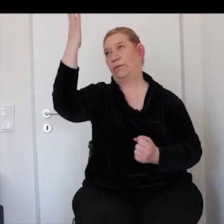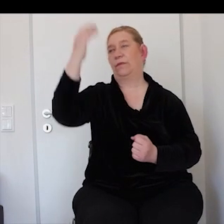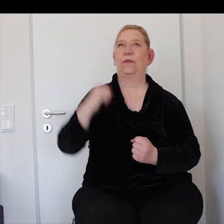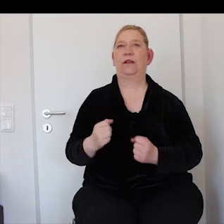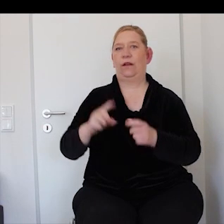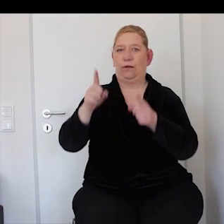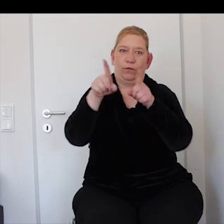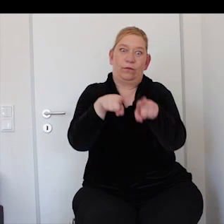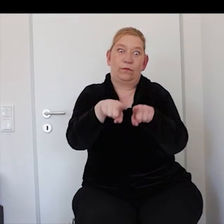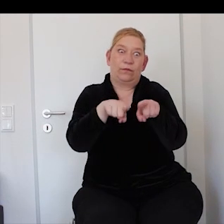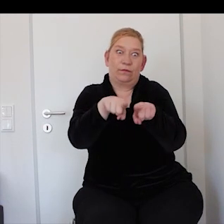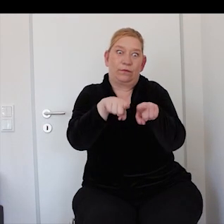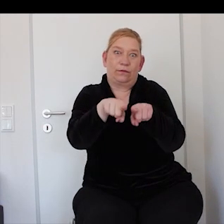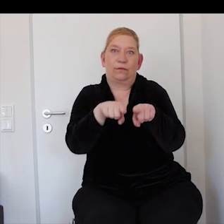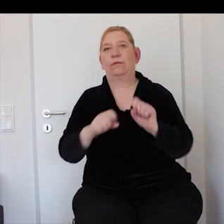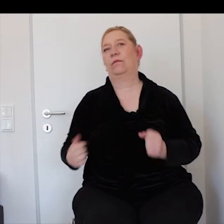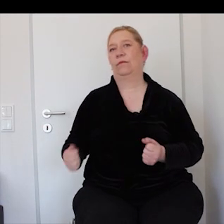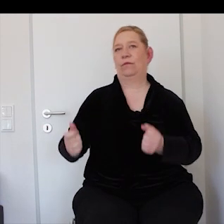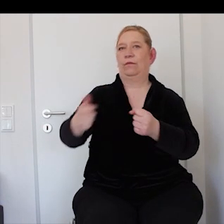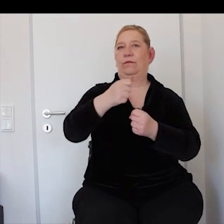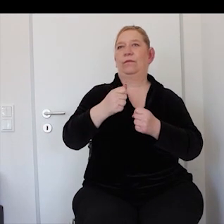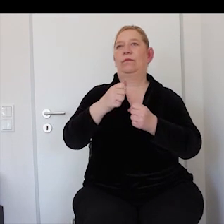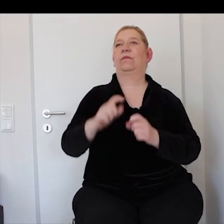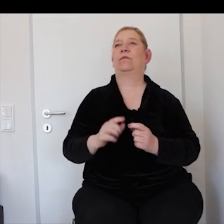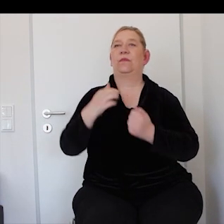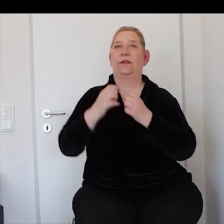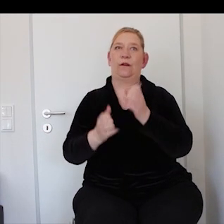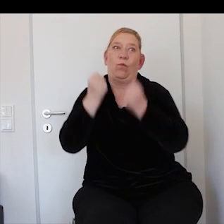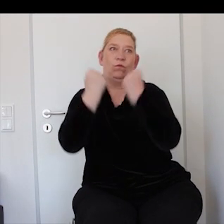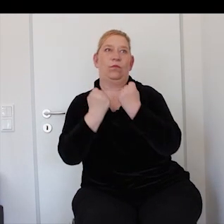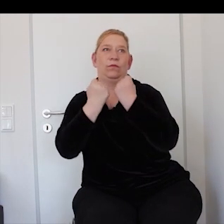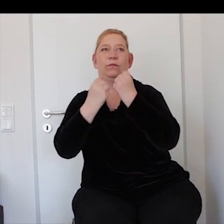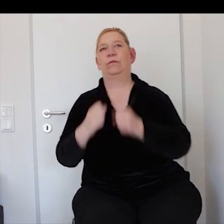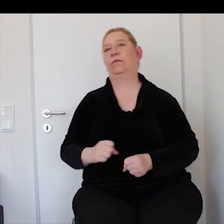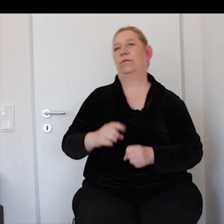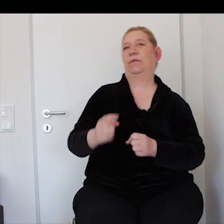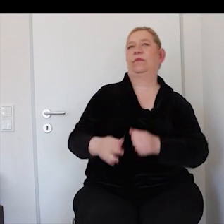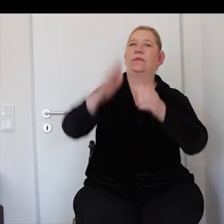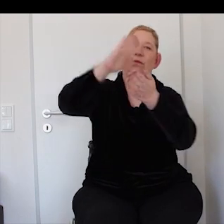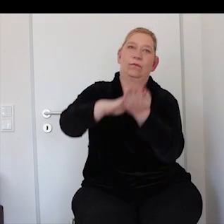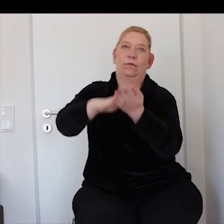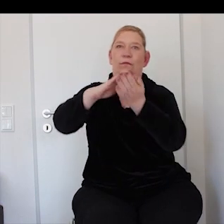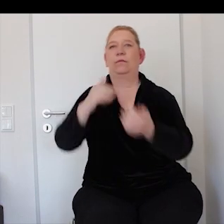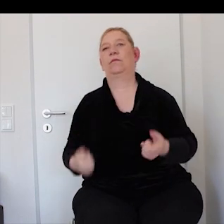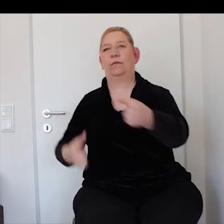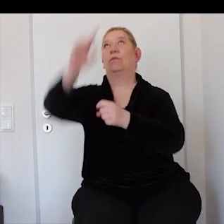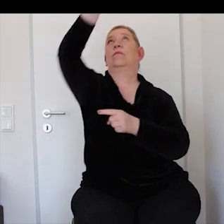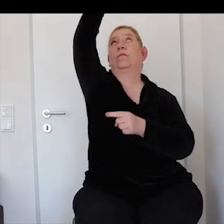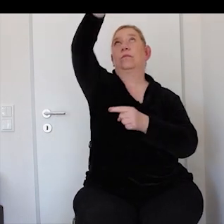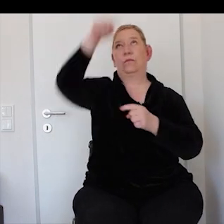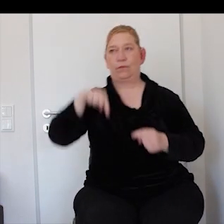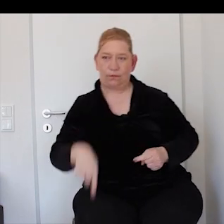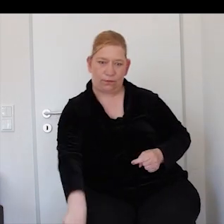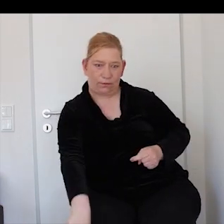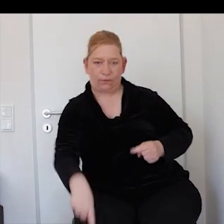Schöpfung Jeder Mensch ist anders, aber irgendwie doch gleich Jeder Mensch hat viele Gaben, innere Werte der Beweis Dafür tragen wir die